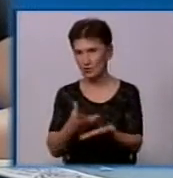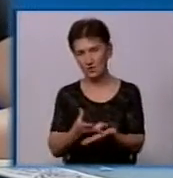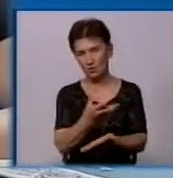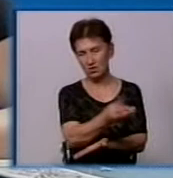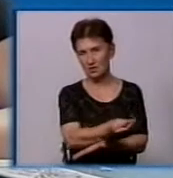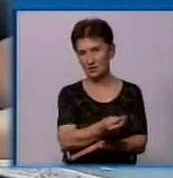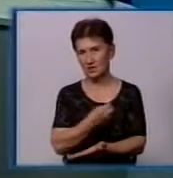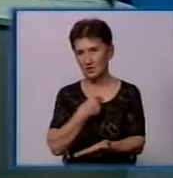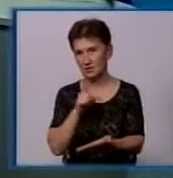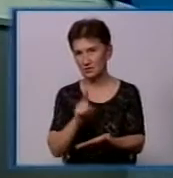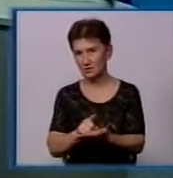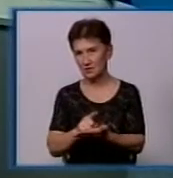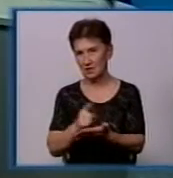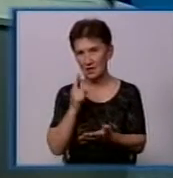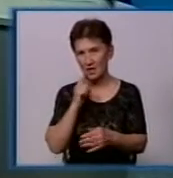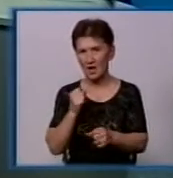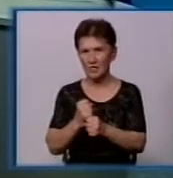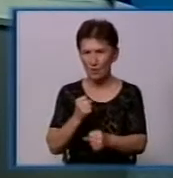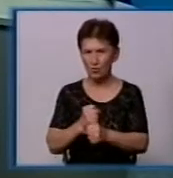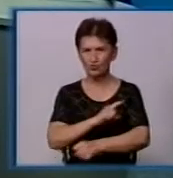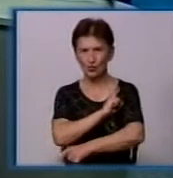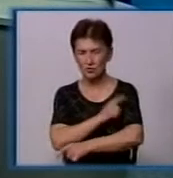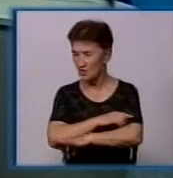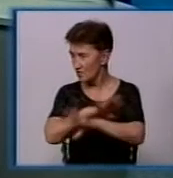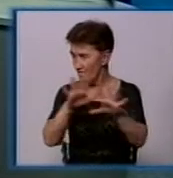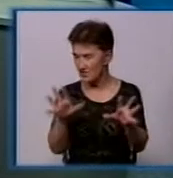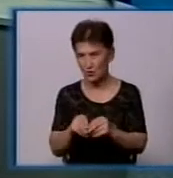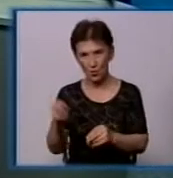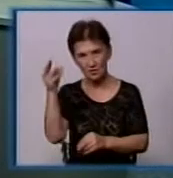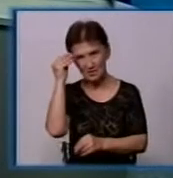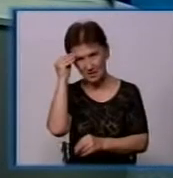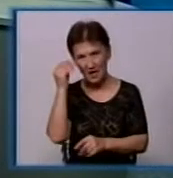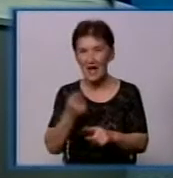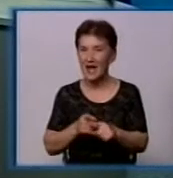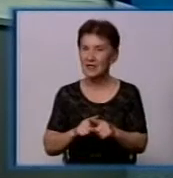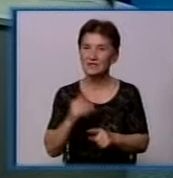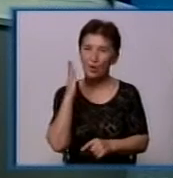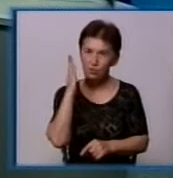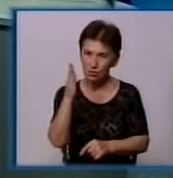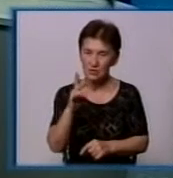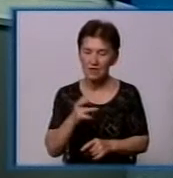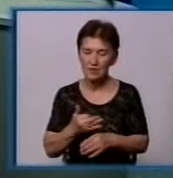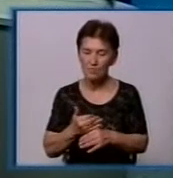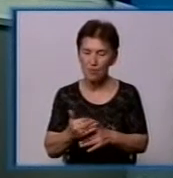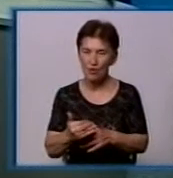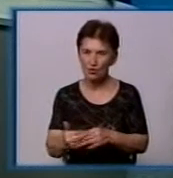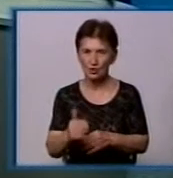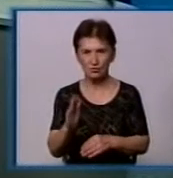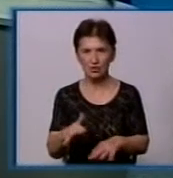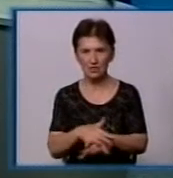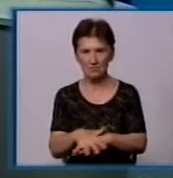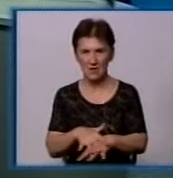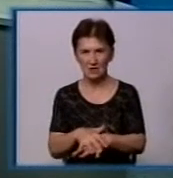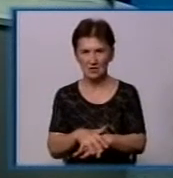учитывать всі фактори, логистику, робочую силу і все остальное. То есть це буде, но буде позже і буде масово. То есть